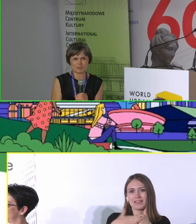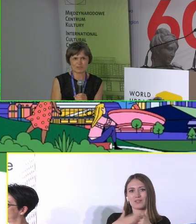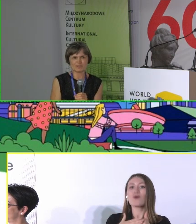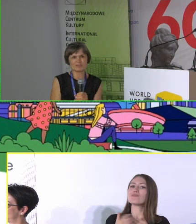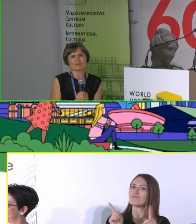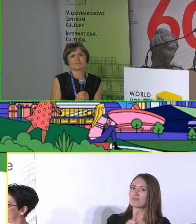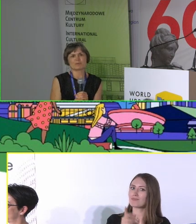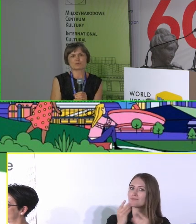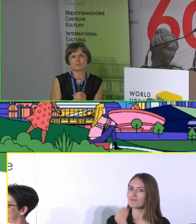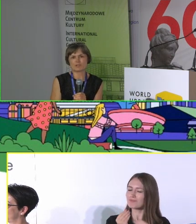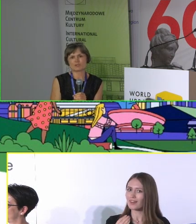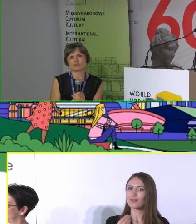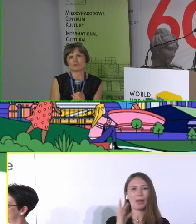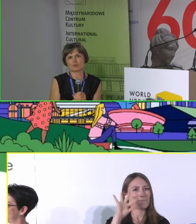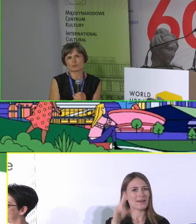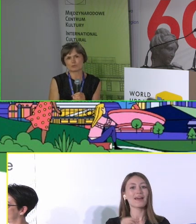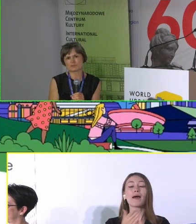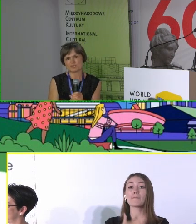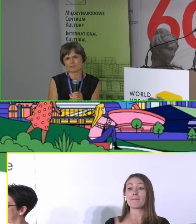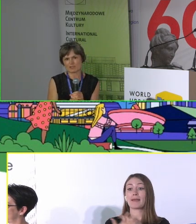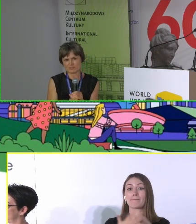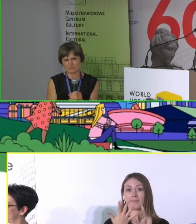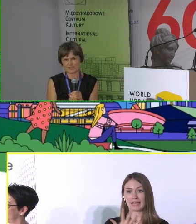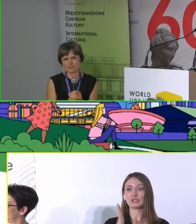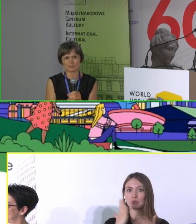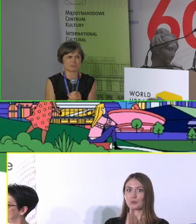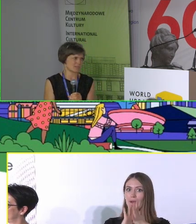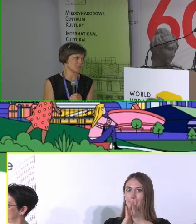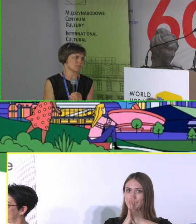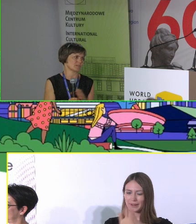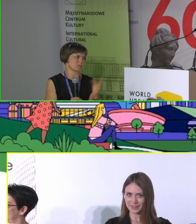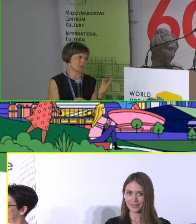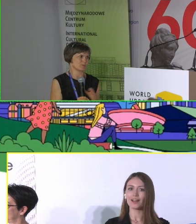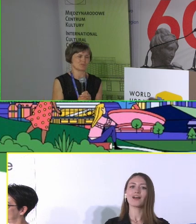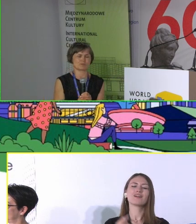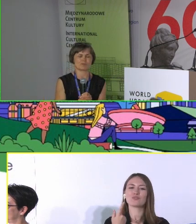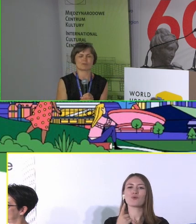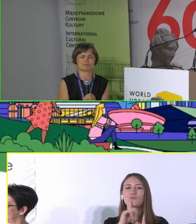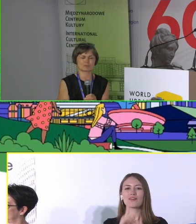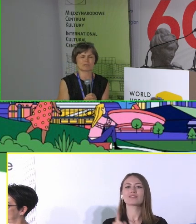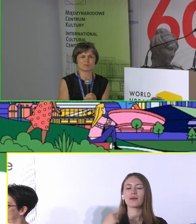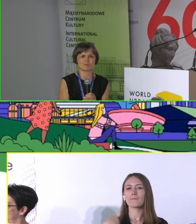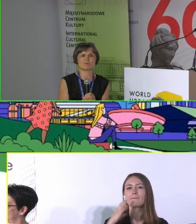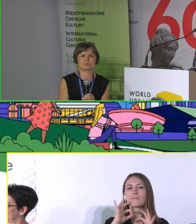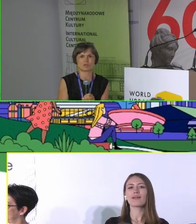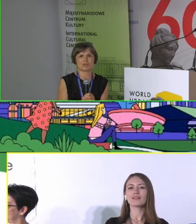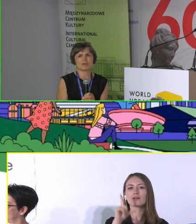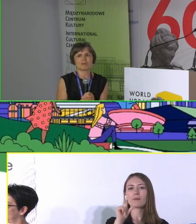Mamy już pięć obiektów zrewitalizowanych. No niestety, tak jak pan profesor Piotr Gerwer mówił, że